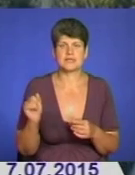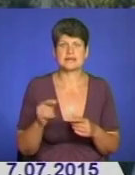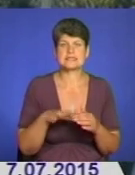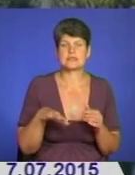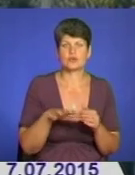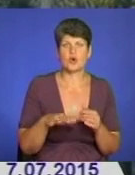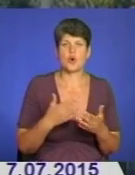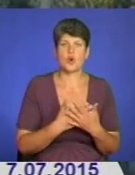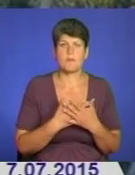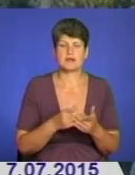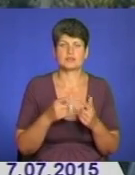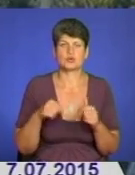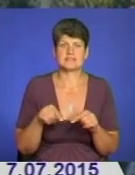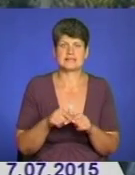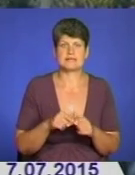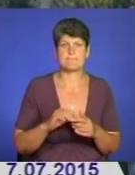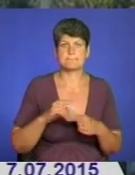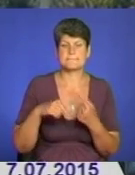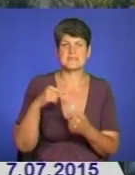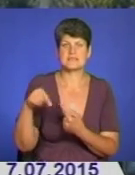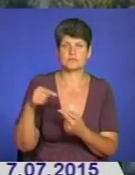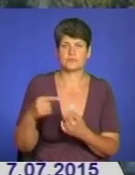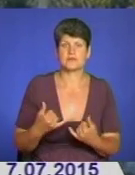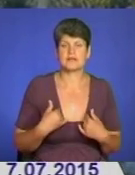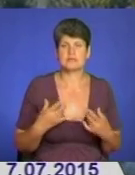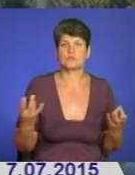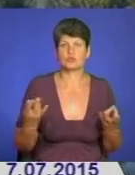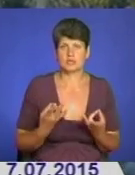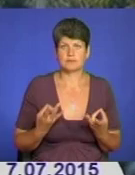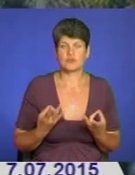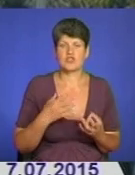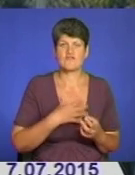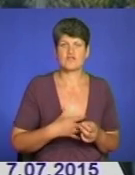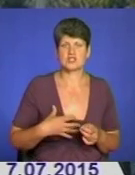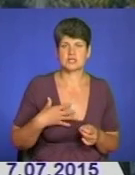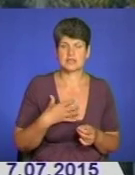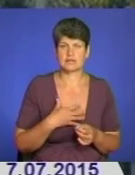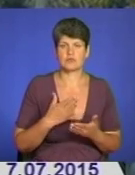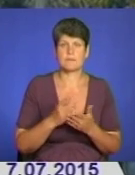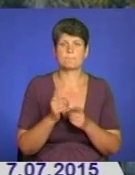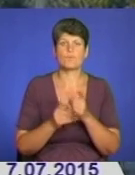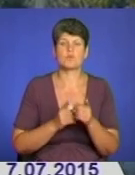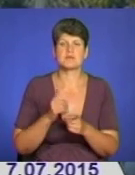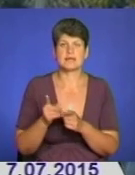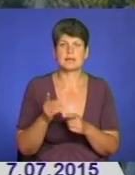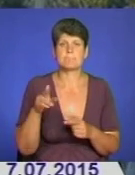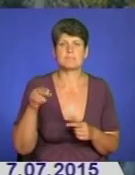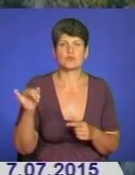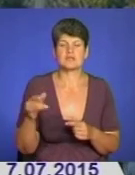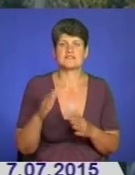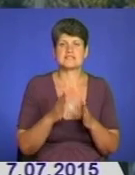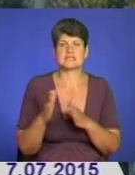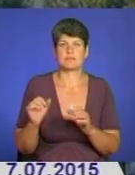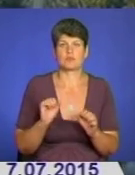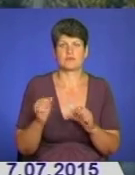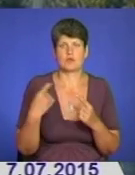громадських організацій, бізнесу. Для нас важливо, як ніколи, поміняти підходи в системі управління